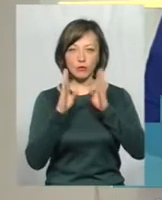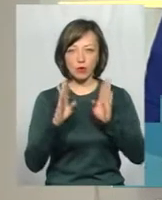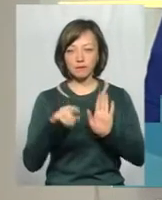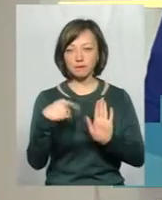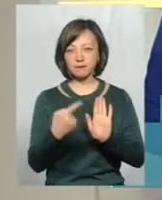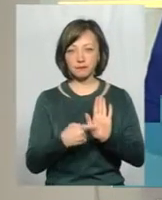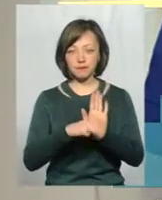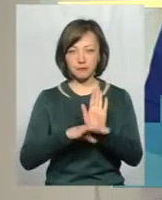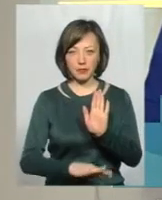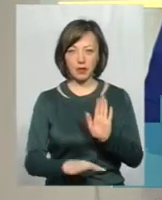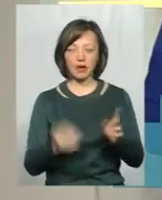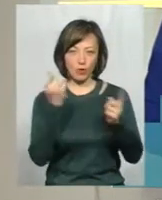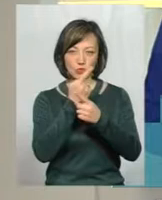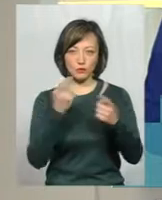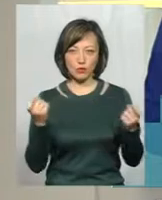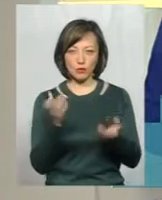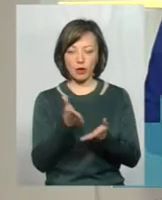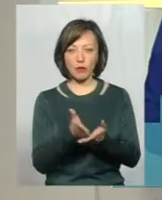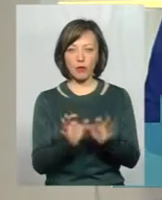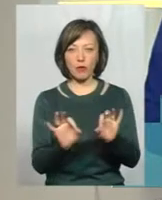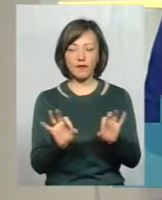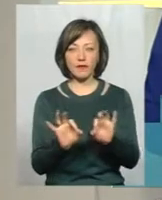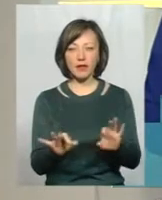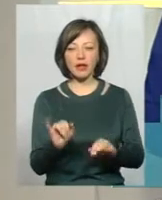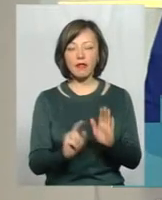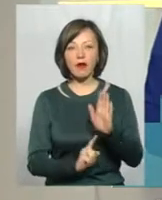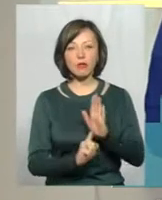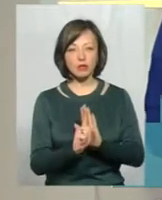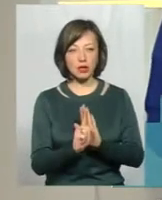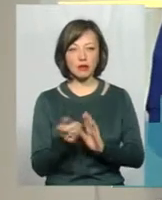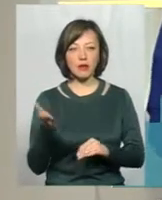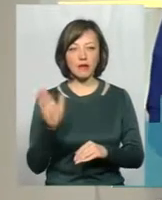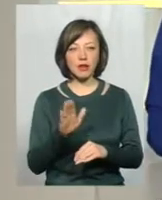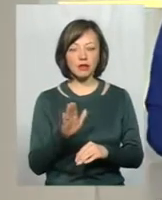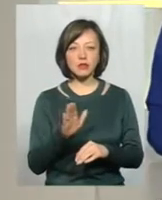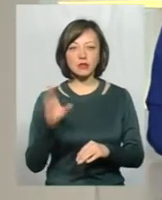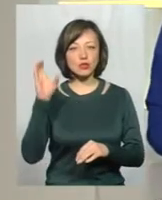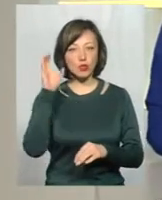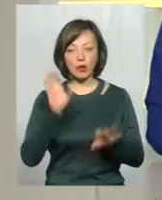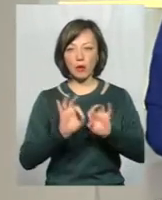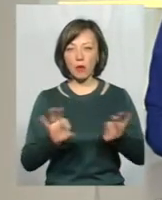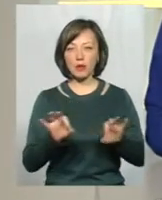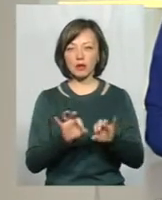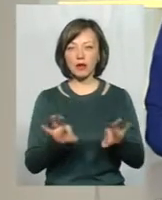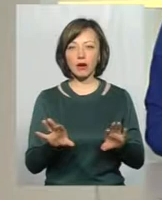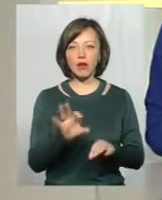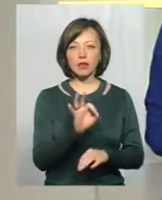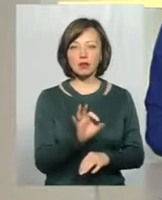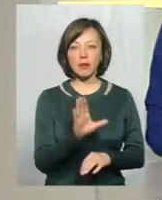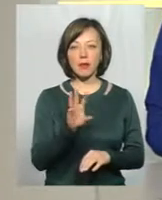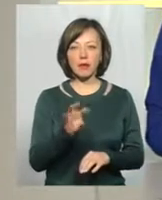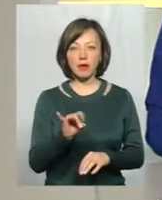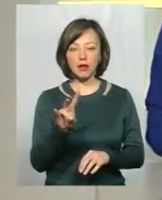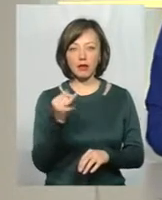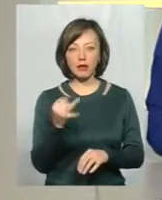ваші питання у коментарях, ми озвучимо їх у прямому ефірі. І на початок давайте заслухаємо коментар Олександра Мирного,